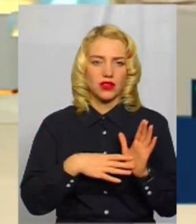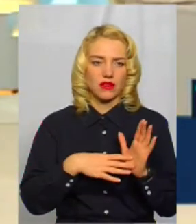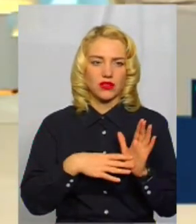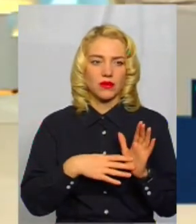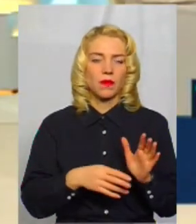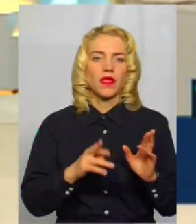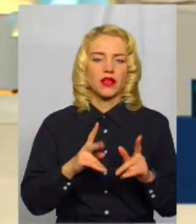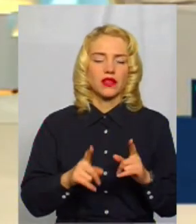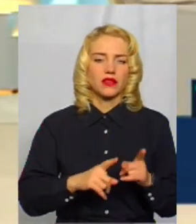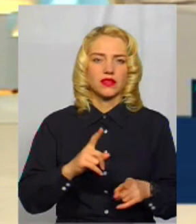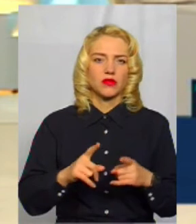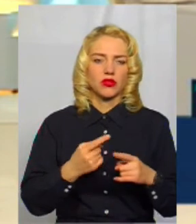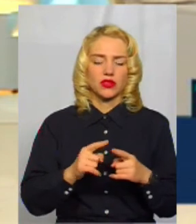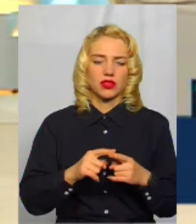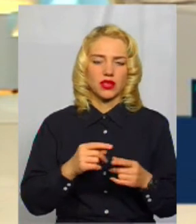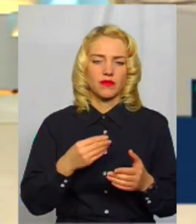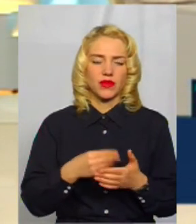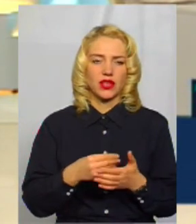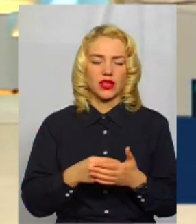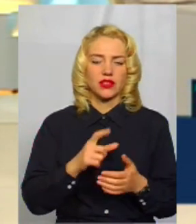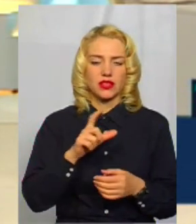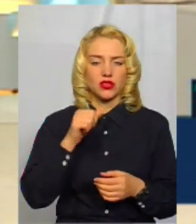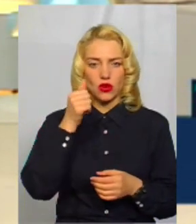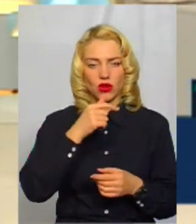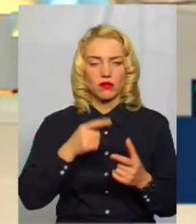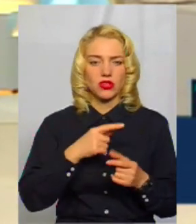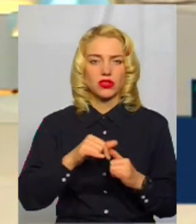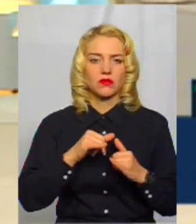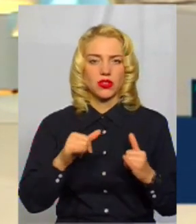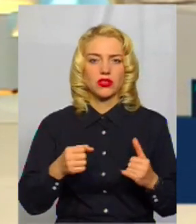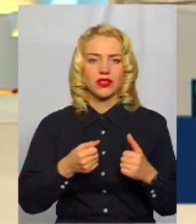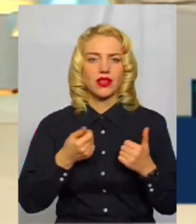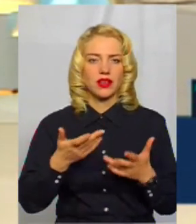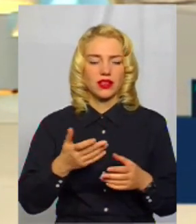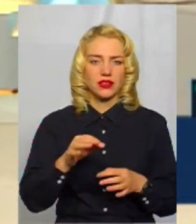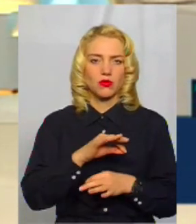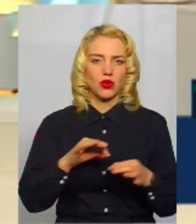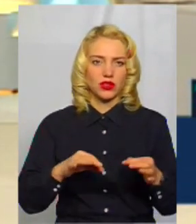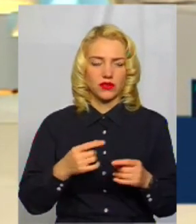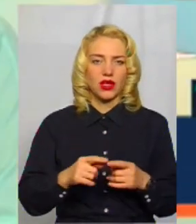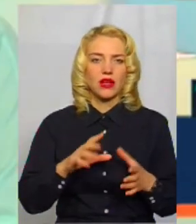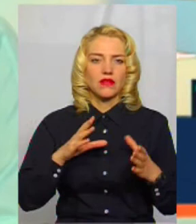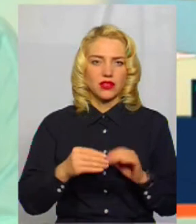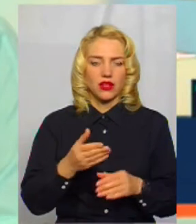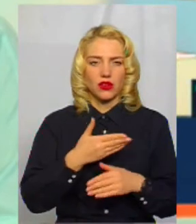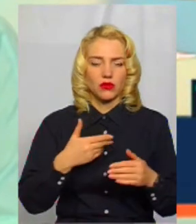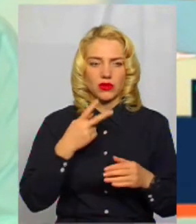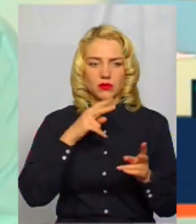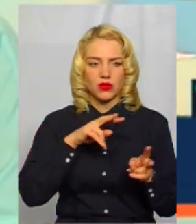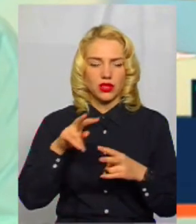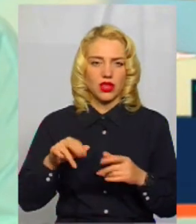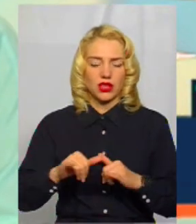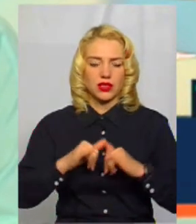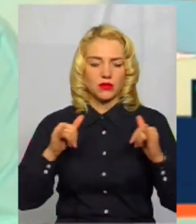як змінюється ця кількість з роками? Чи збільшується кількість проєктів, скількисть переможців? Загалом щороку ми спостерігали збільшення